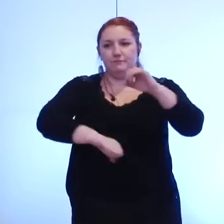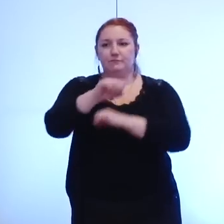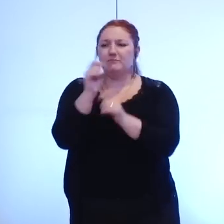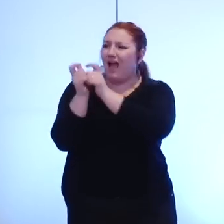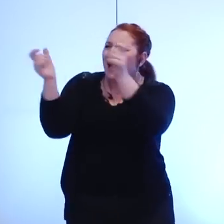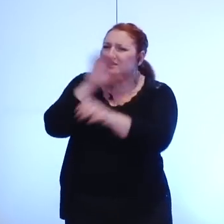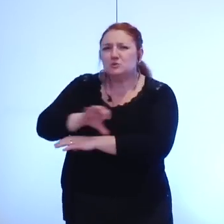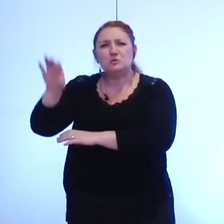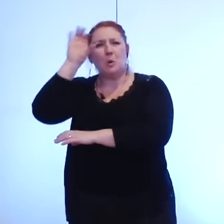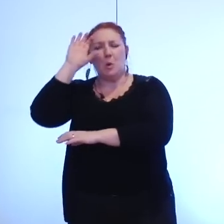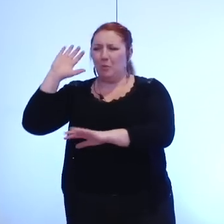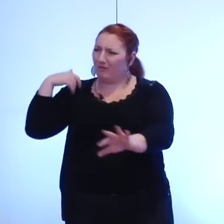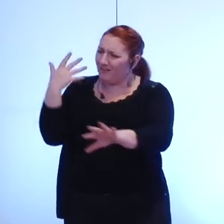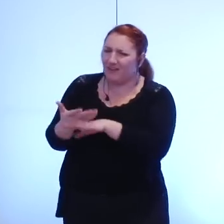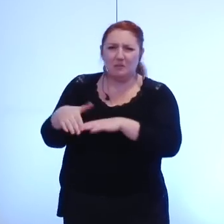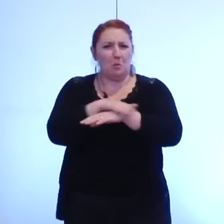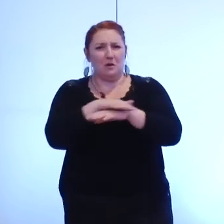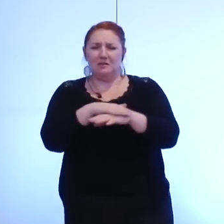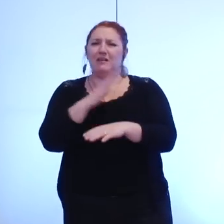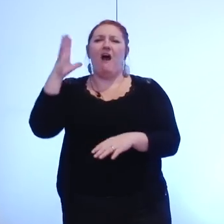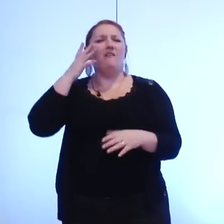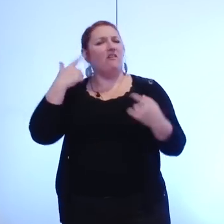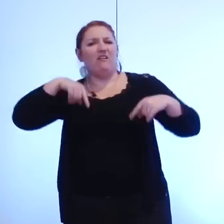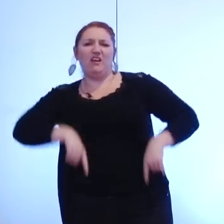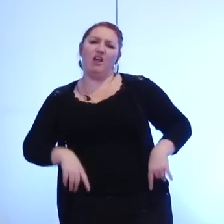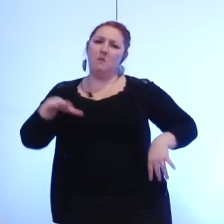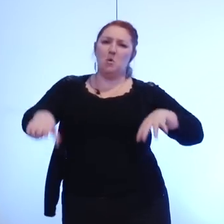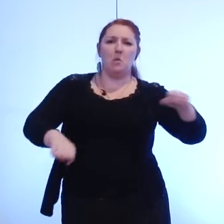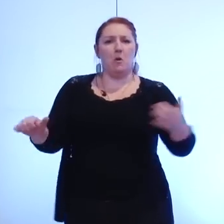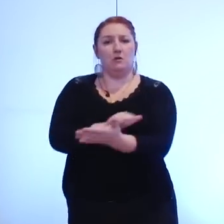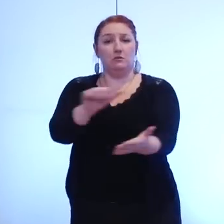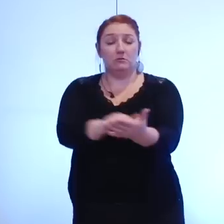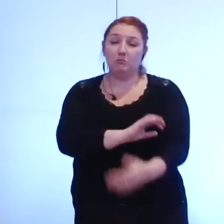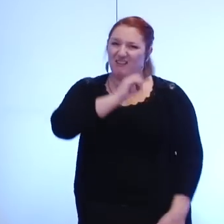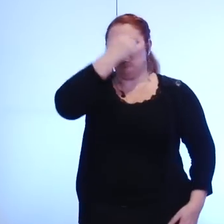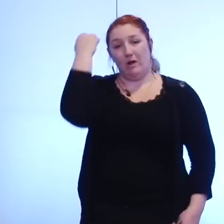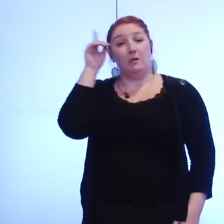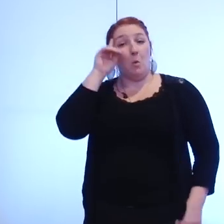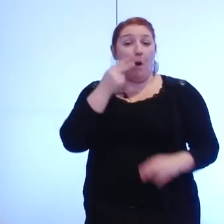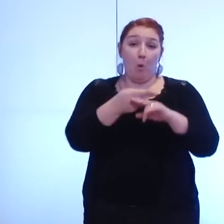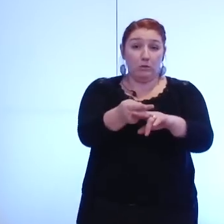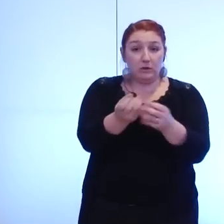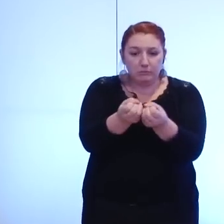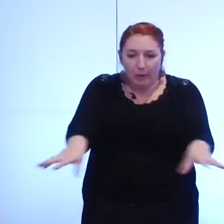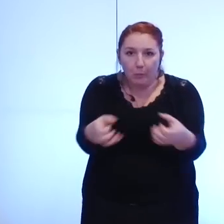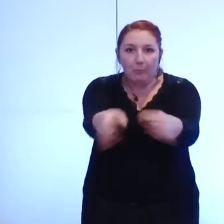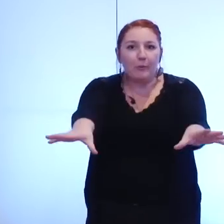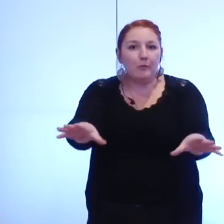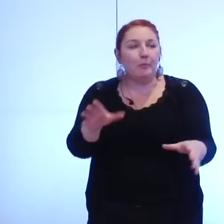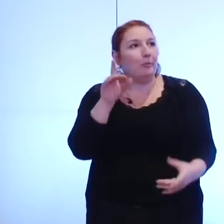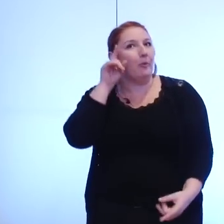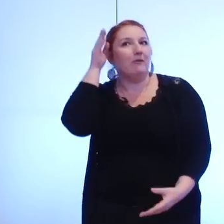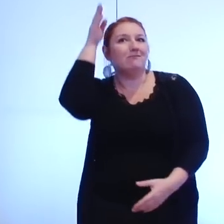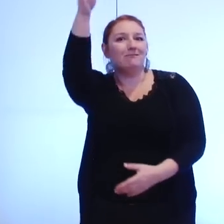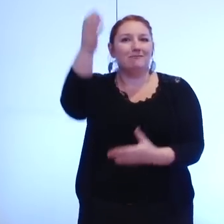européennes ont détruit les anciens monopoles d'État nous le regrettons car cela nous prive d'outils indispensables vers des modes de vie nouveaux mais nous ne